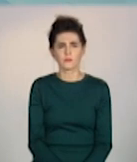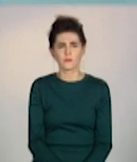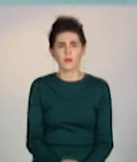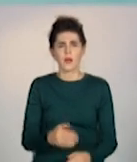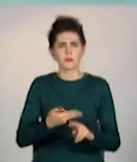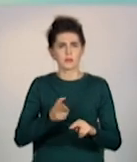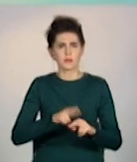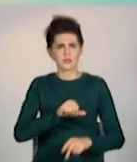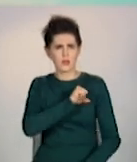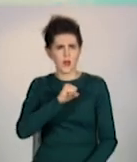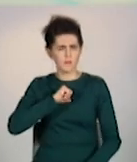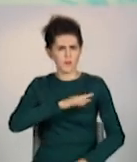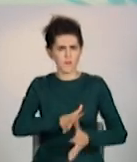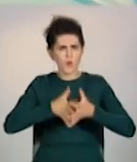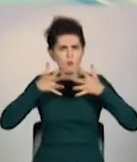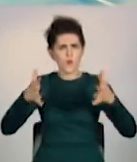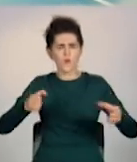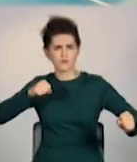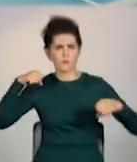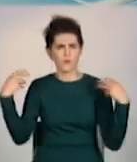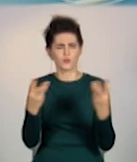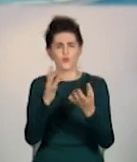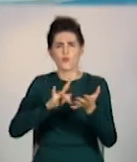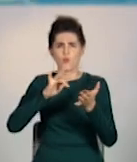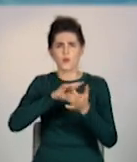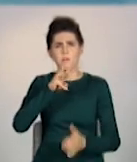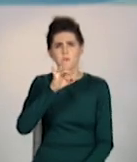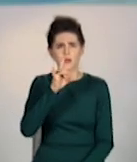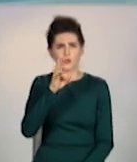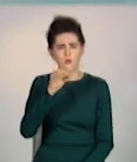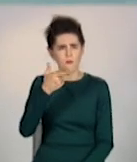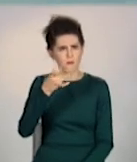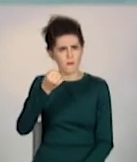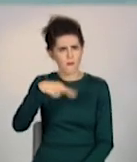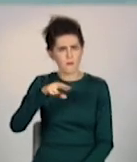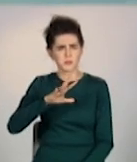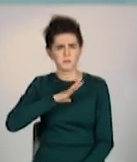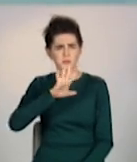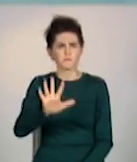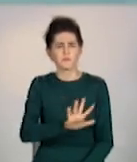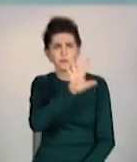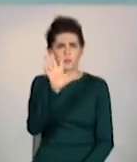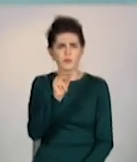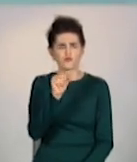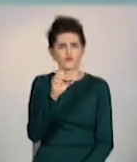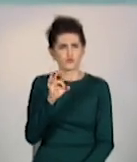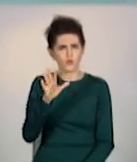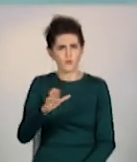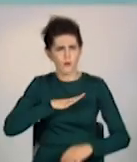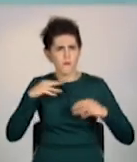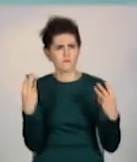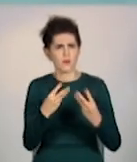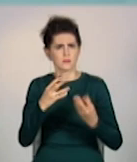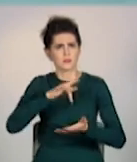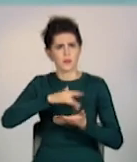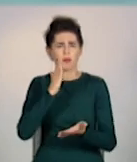Масштабна пожежа в центрі Мирнограда. Понад п'ять годин горіла занедбана будівля колишнього в числевольного центру. Чи є